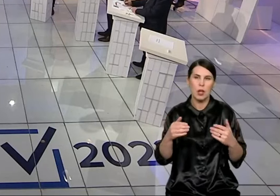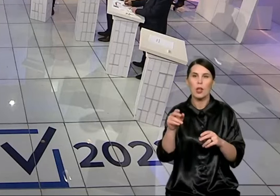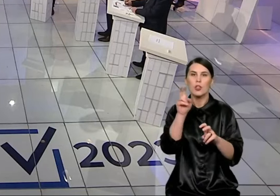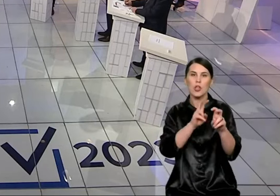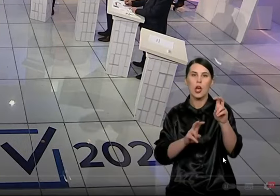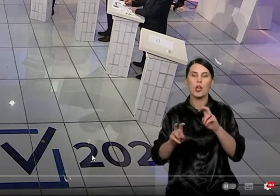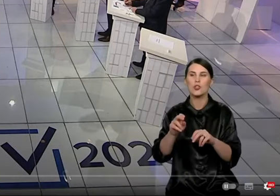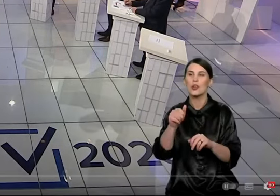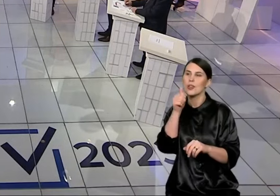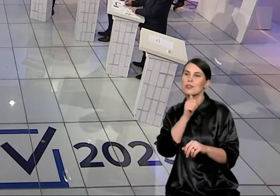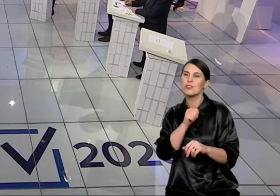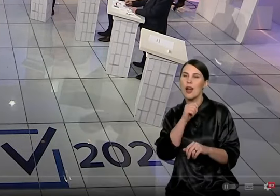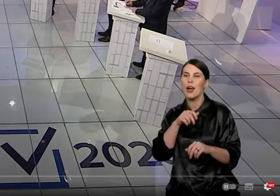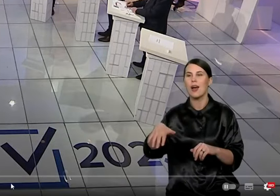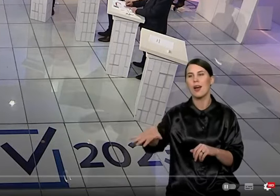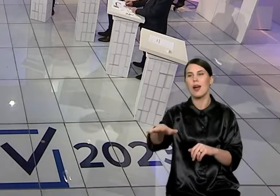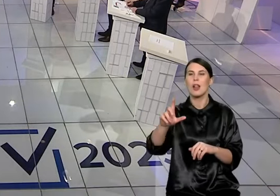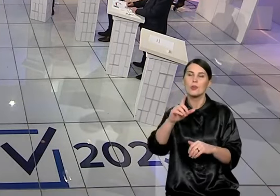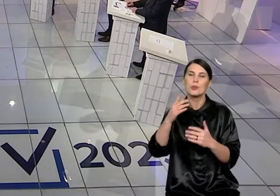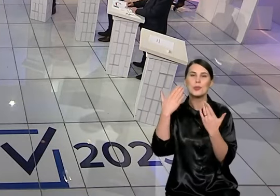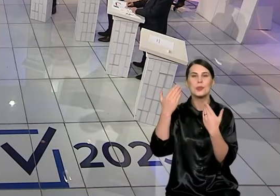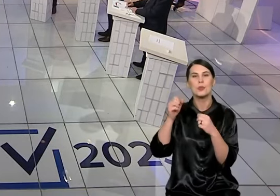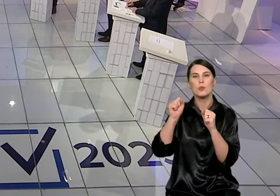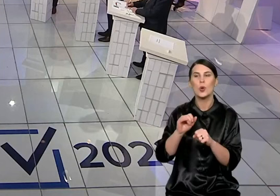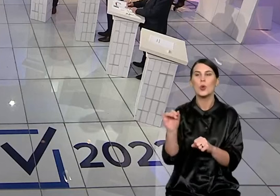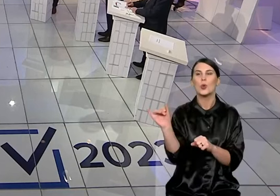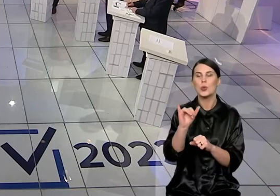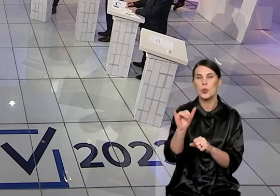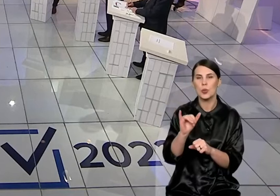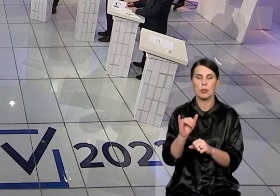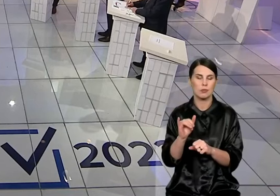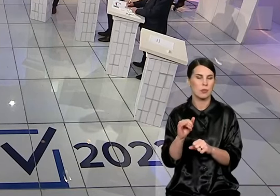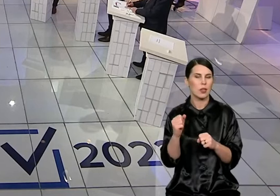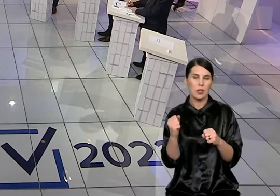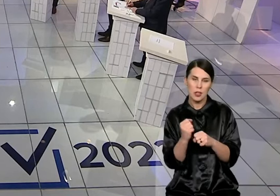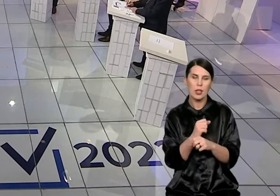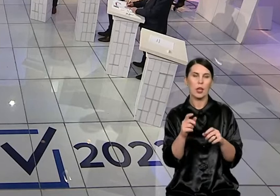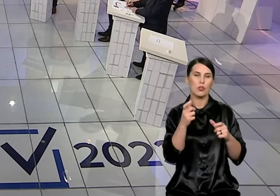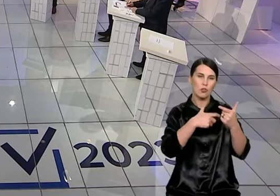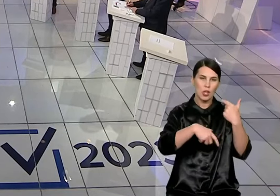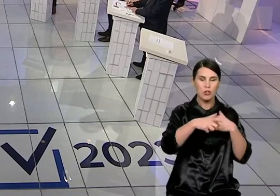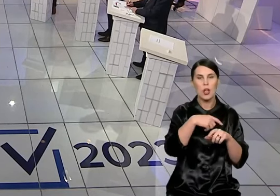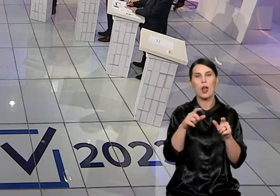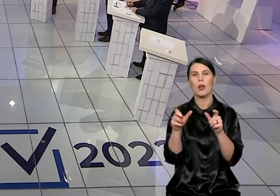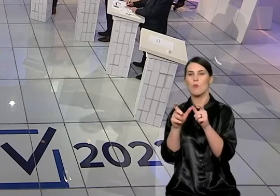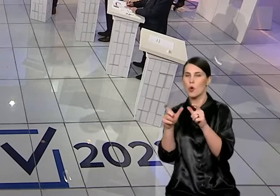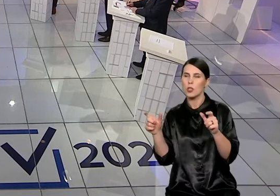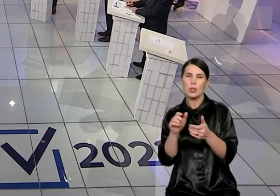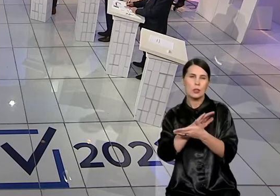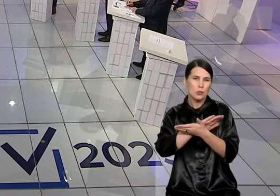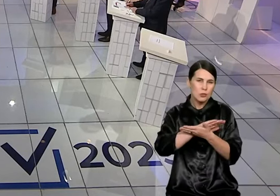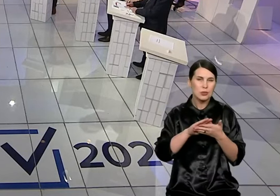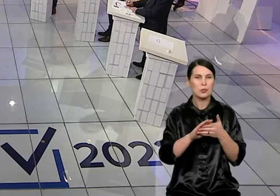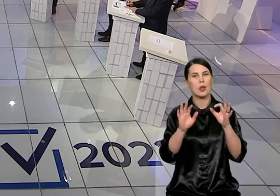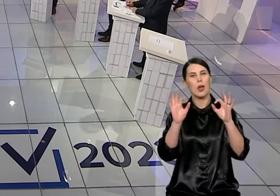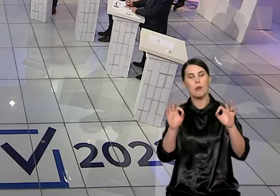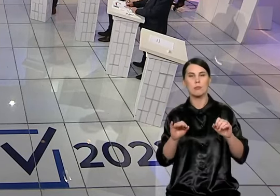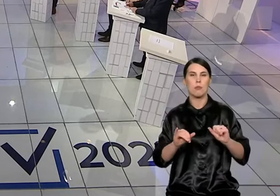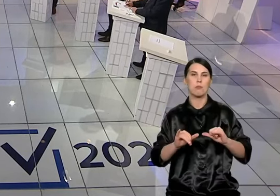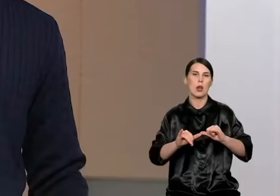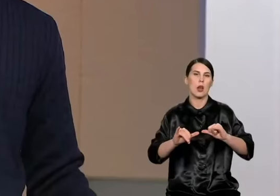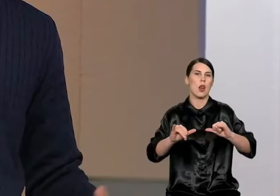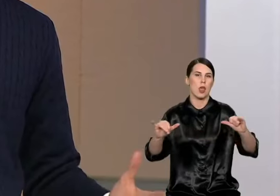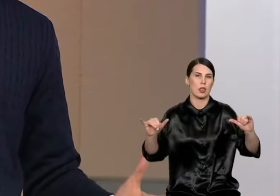vizija turi būti vis tik tvarkingų valstybinių darželių ir mokyklų plėtra. Ačiū už atsakymą, Mykolas Majauskas.